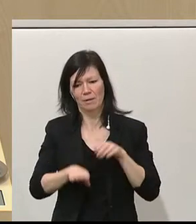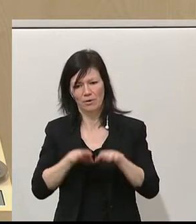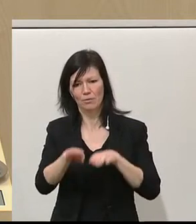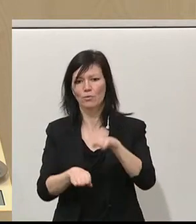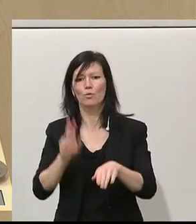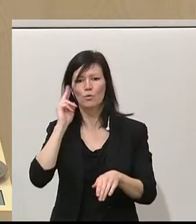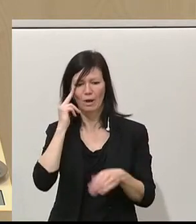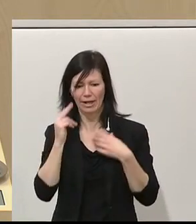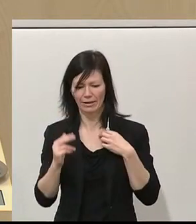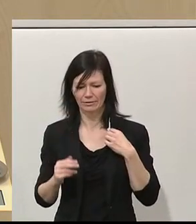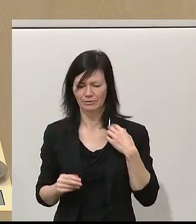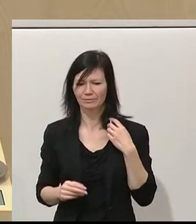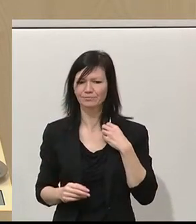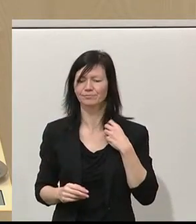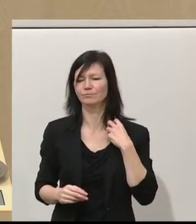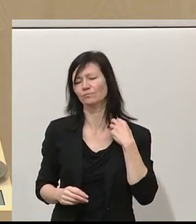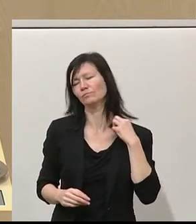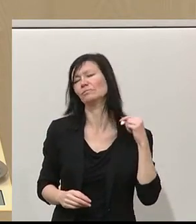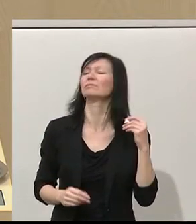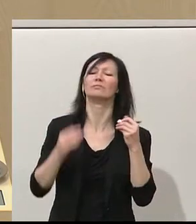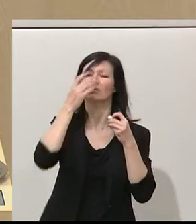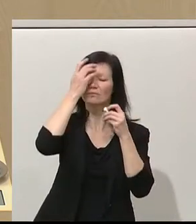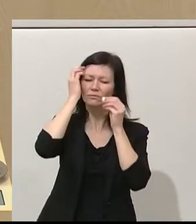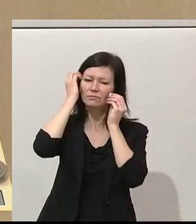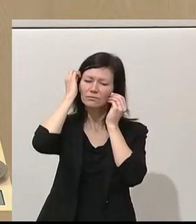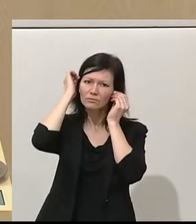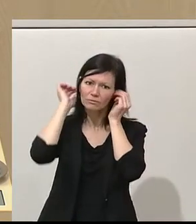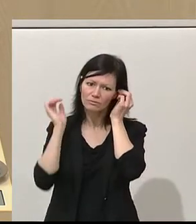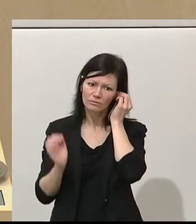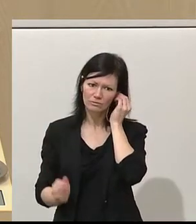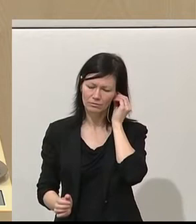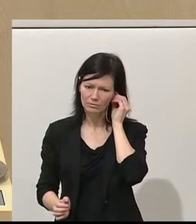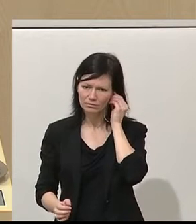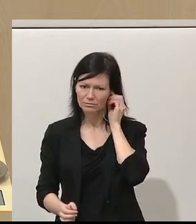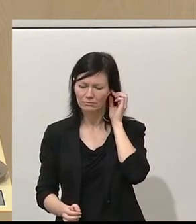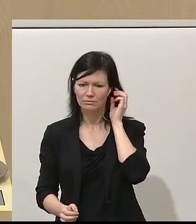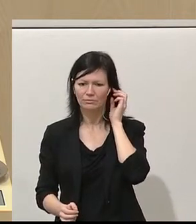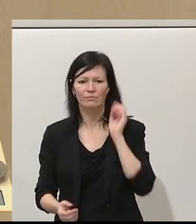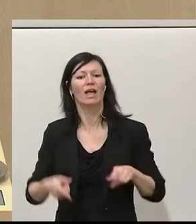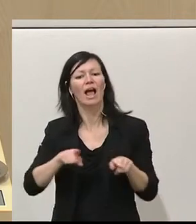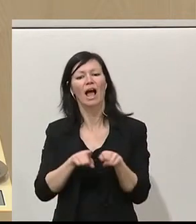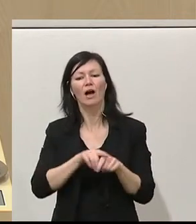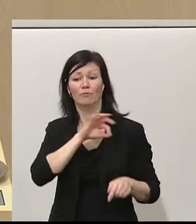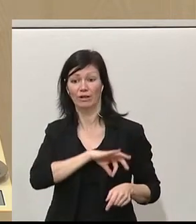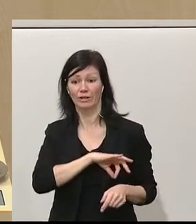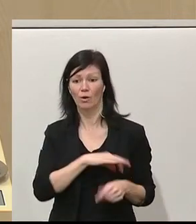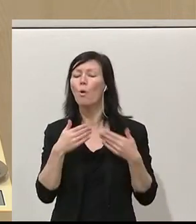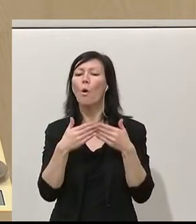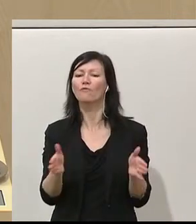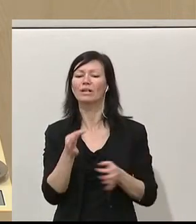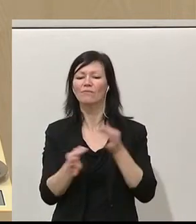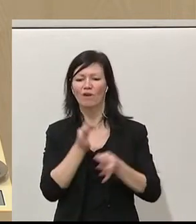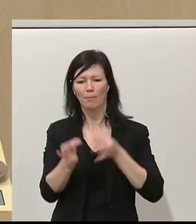weiters die Pflicht zur aktiven Informationsveröffentlichung verankern. Hier geht es um Studien, um